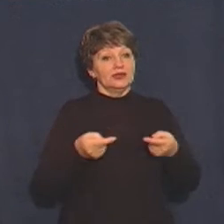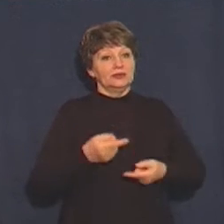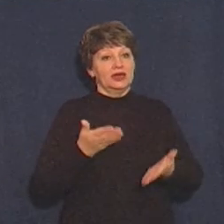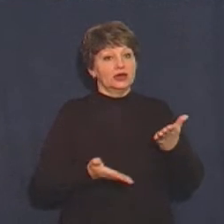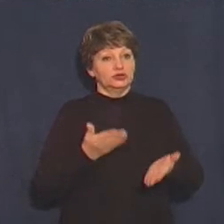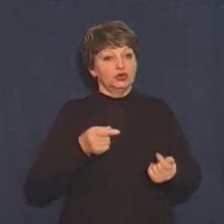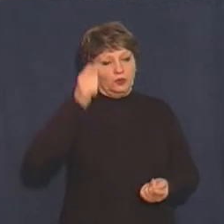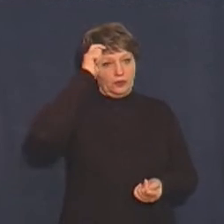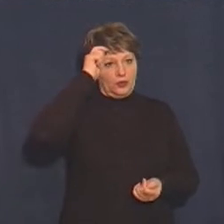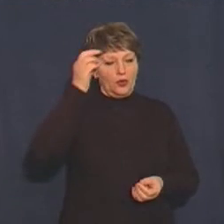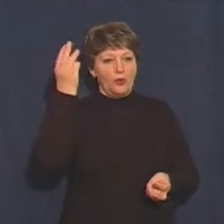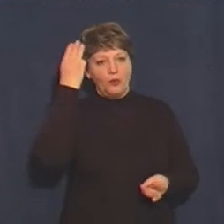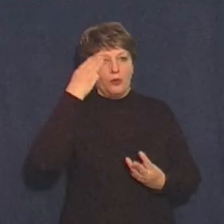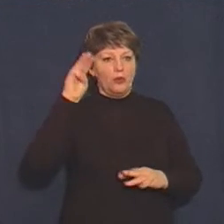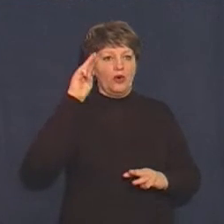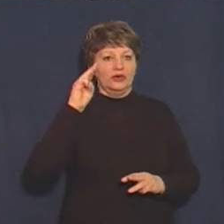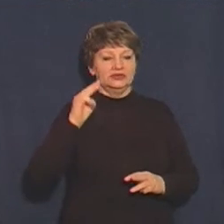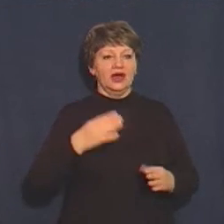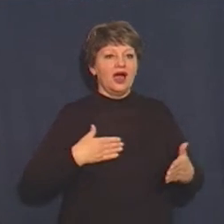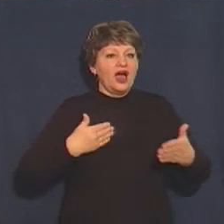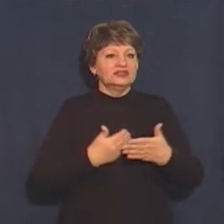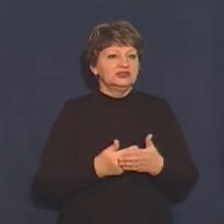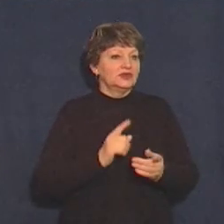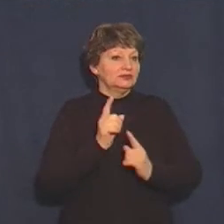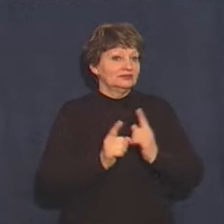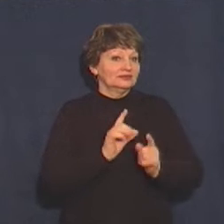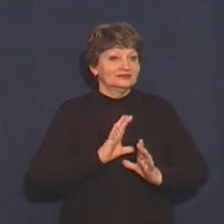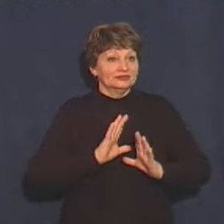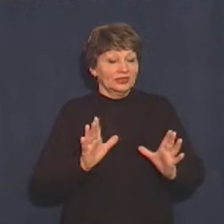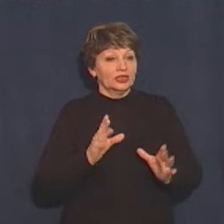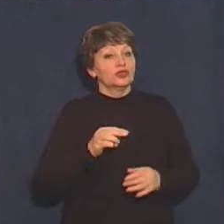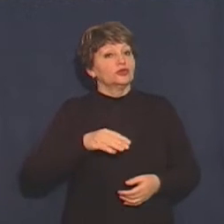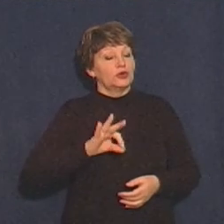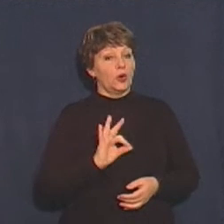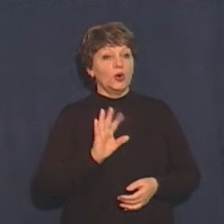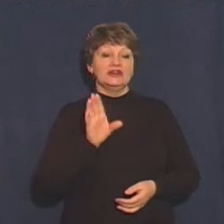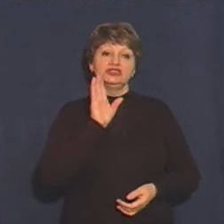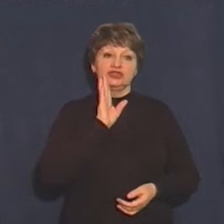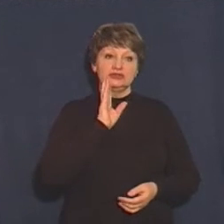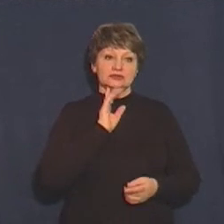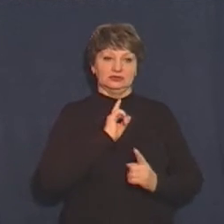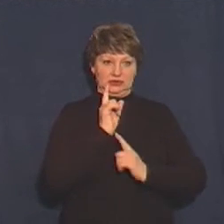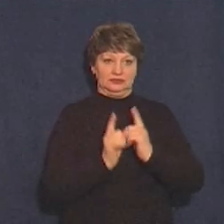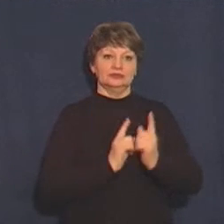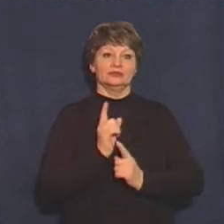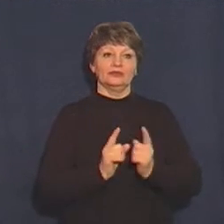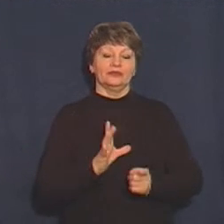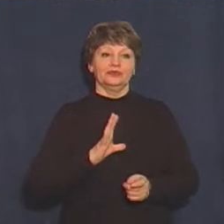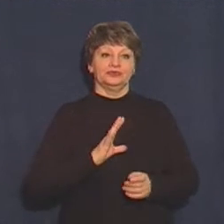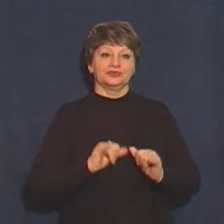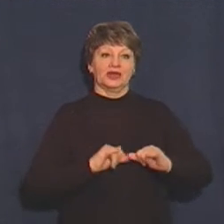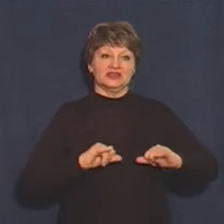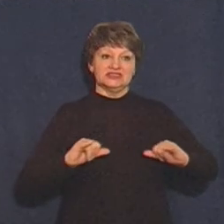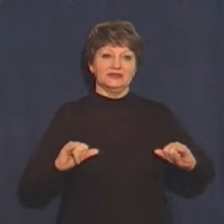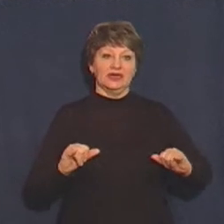стабілізувалася, вона активно не змінювалася, то жіноча динамічно розвивалася. Відповідно, з'явилися такі